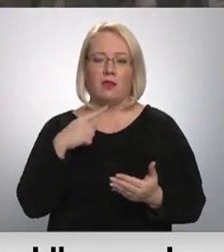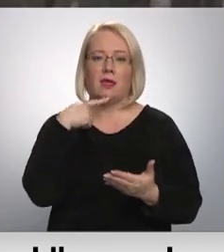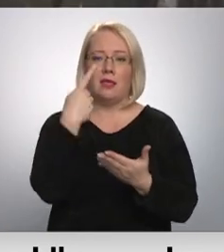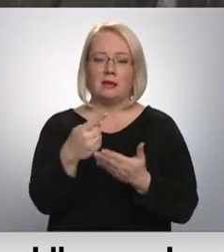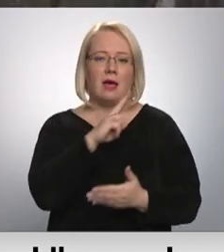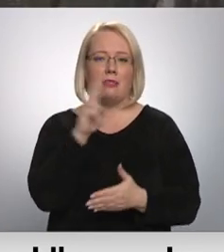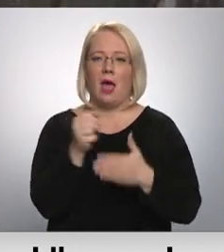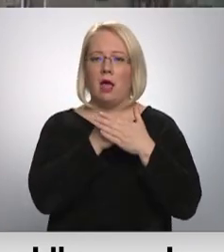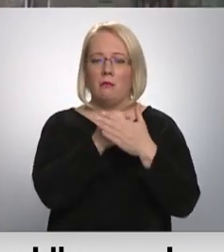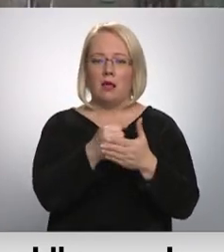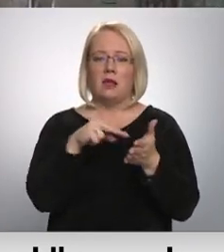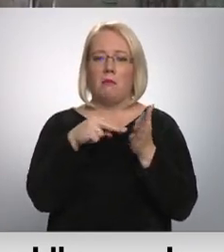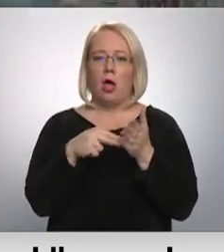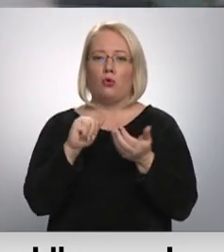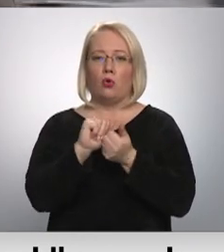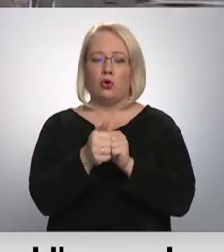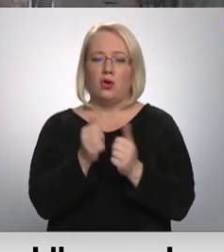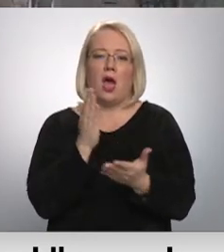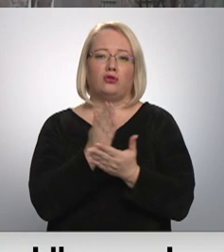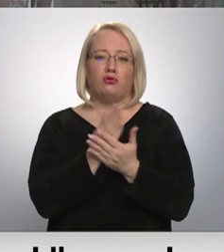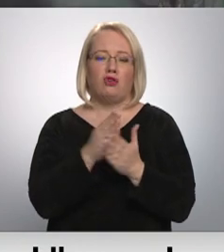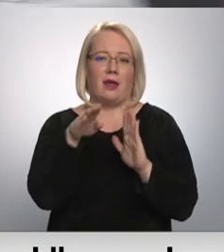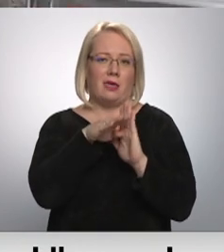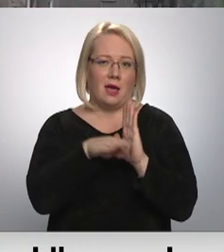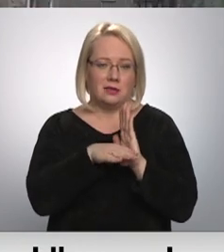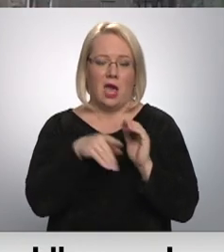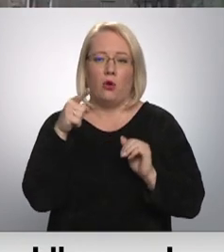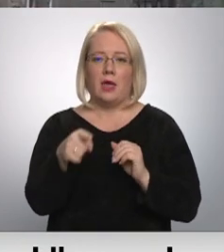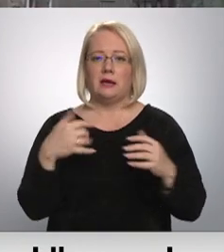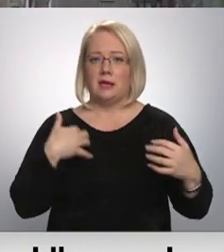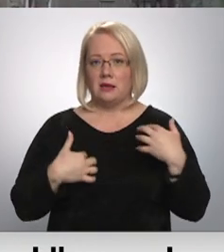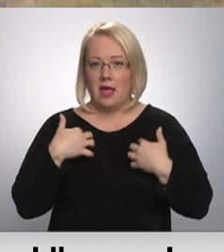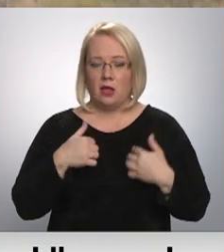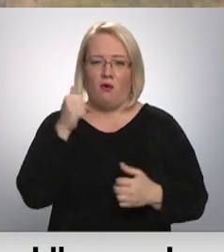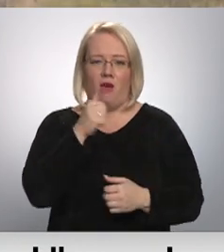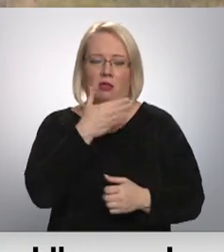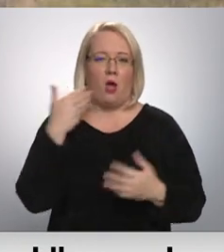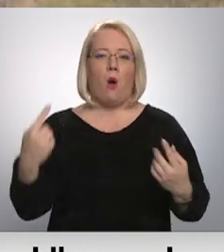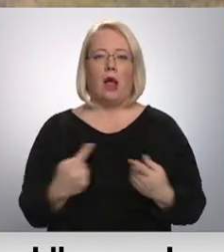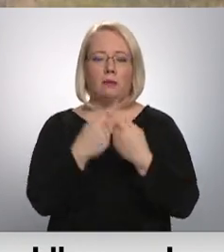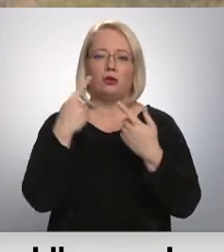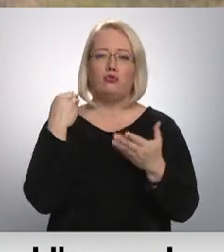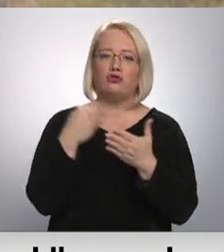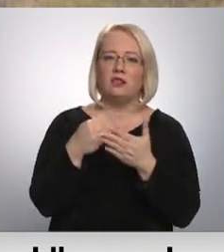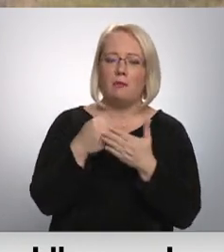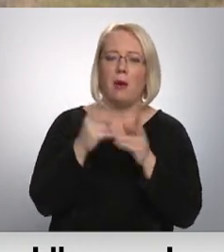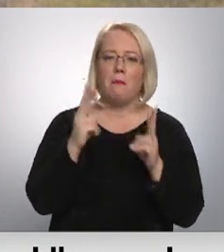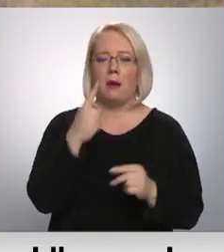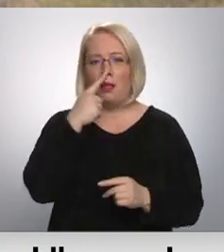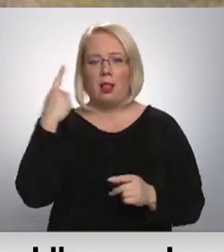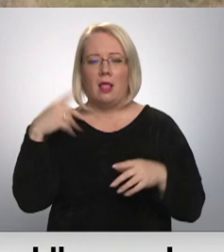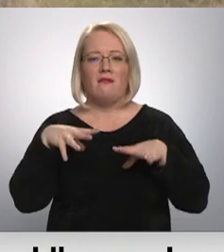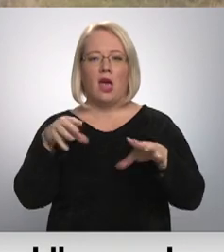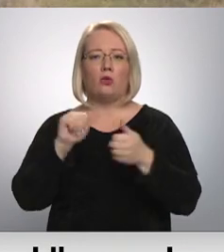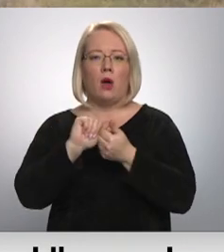ka neatbalsta plānotos grozījums, esošajā redakcija argumentējot, ka tie ir sastēgti, turklāt vēl nesaut bijis atbilstoši izvērtējums par nesen kā veikto reformu,